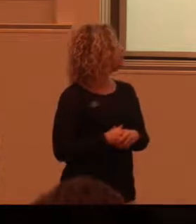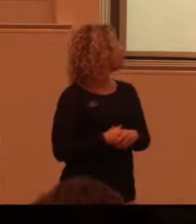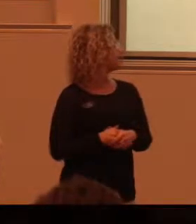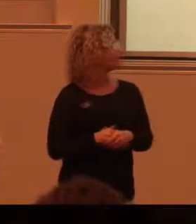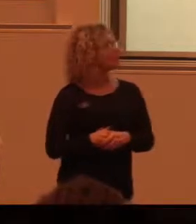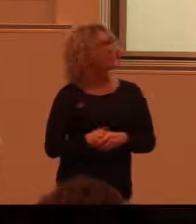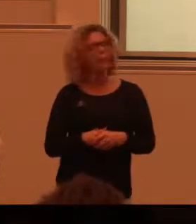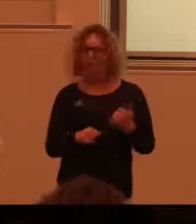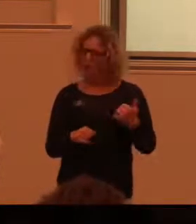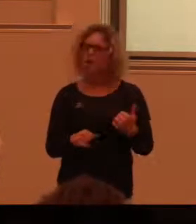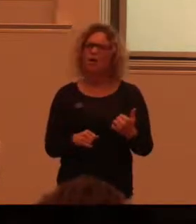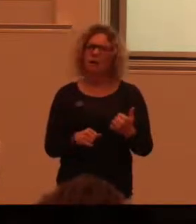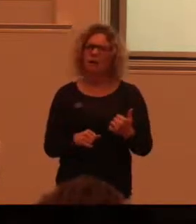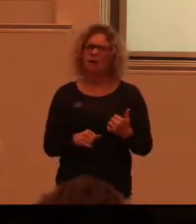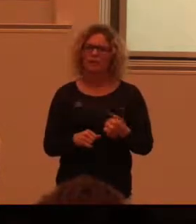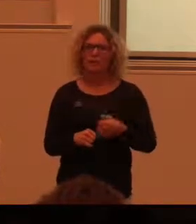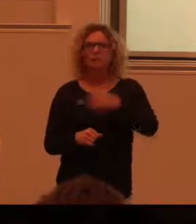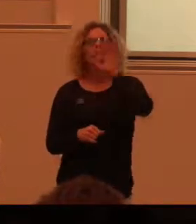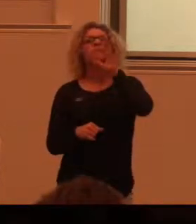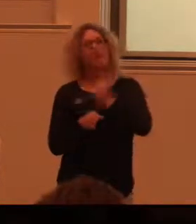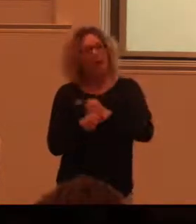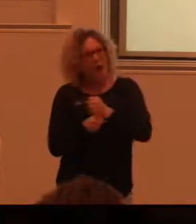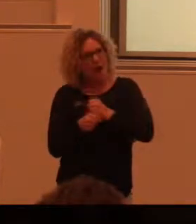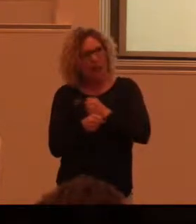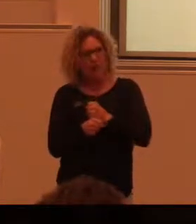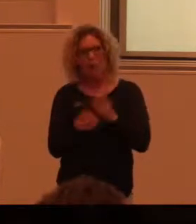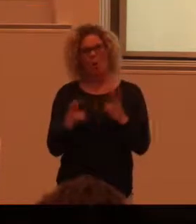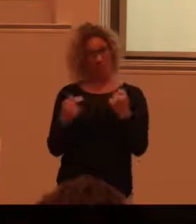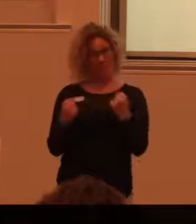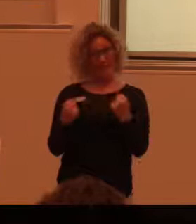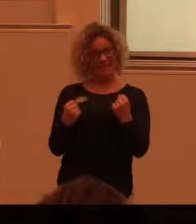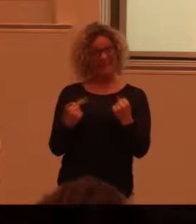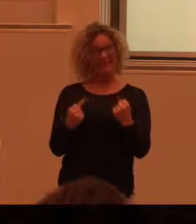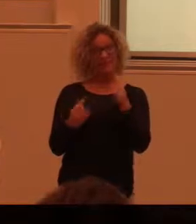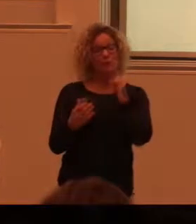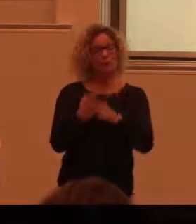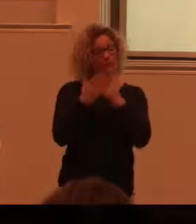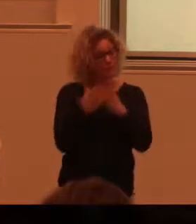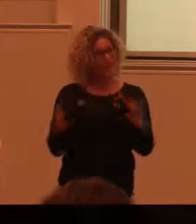Just det där att få möjlighet att dricka kaffe och grejer är annan sak också vid det här